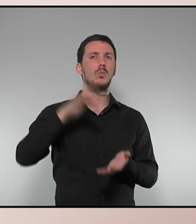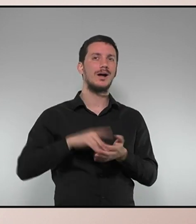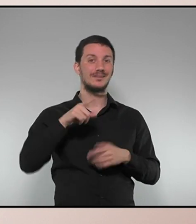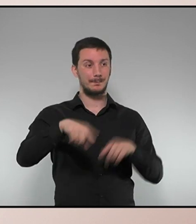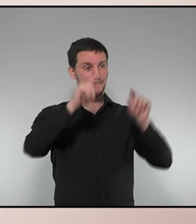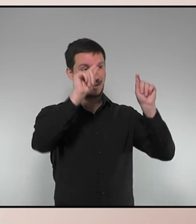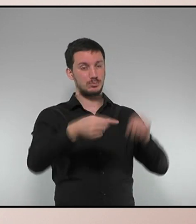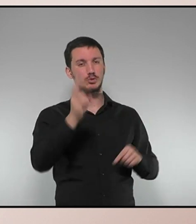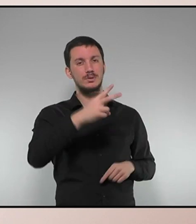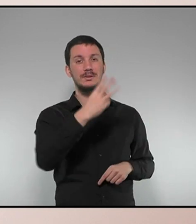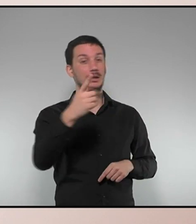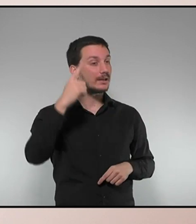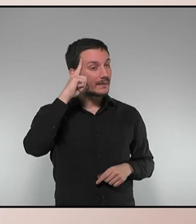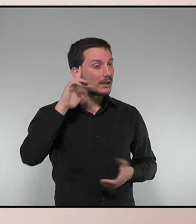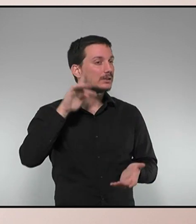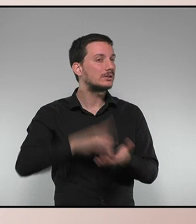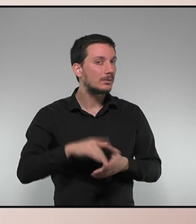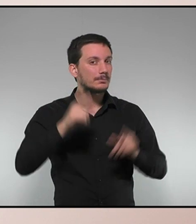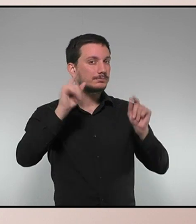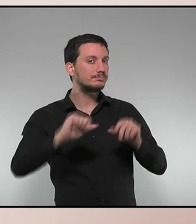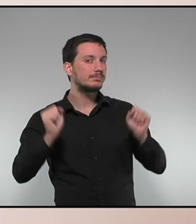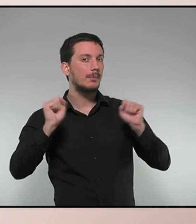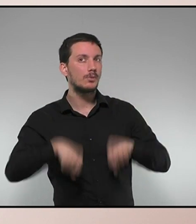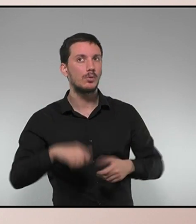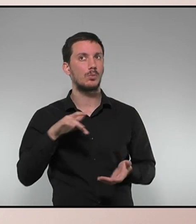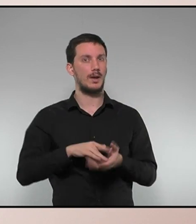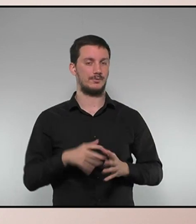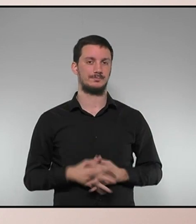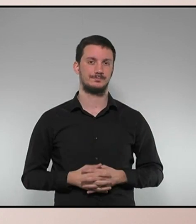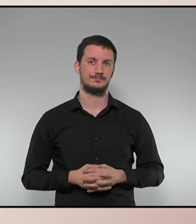pressupost del 2023 essencial en tant que...